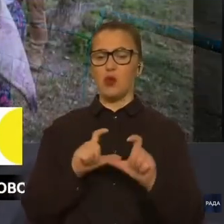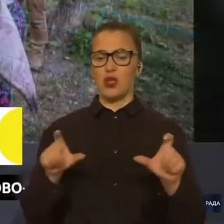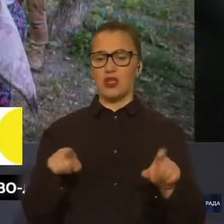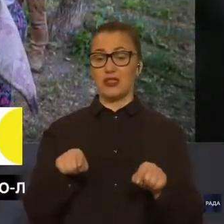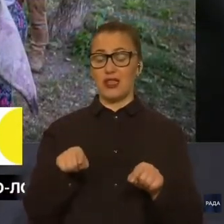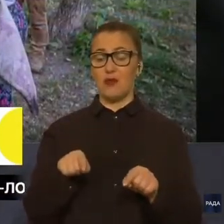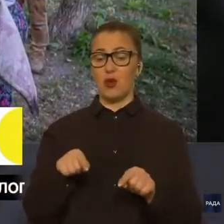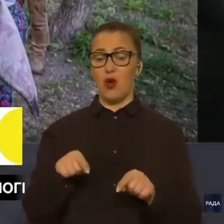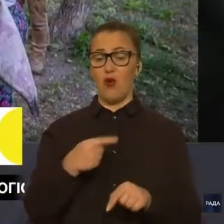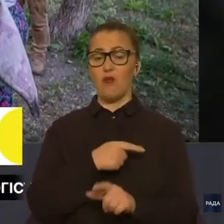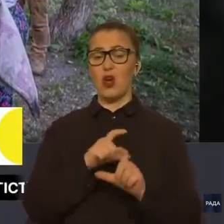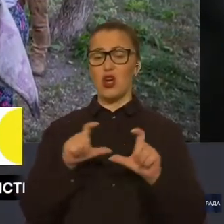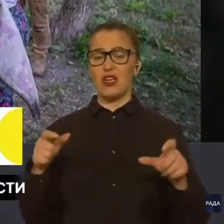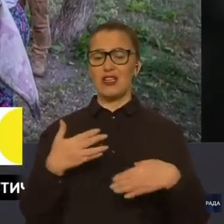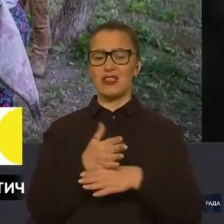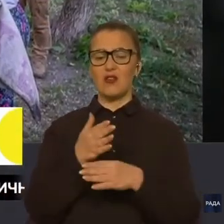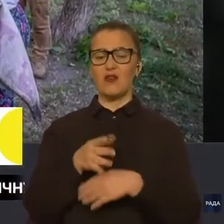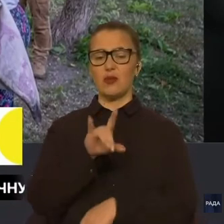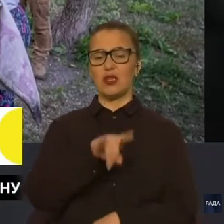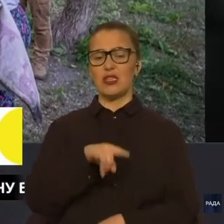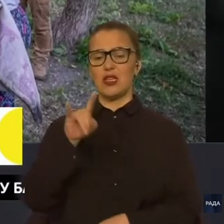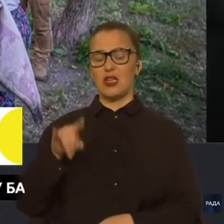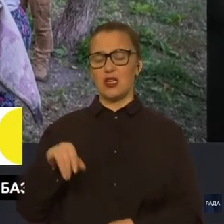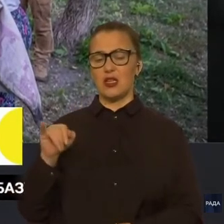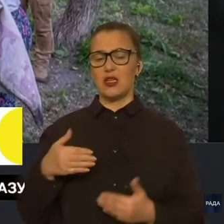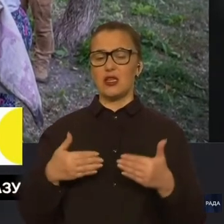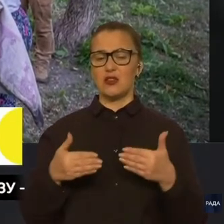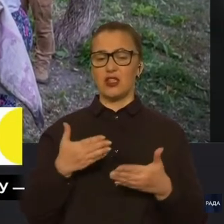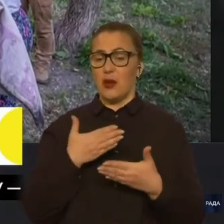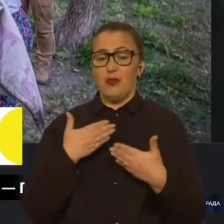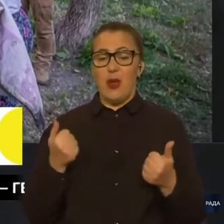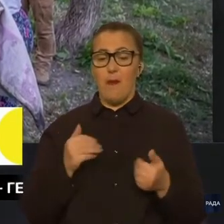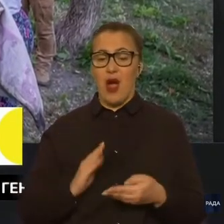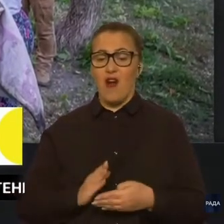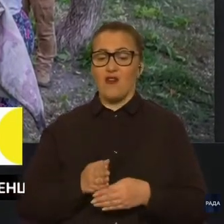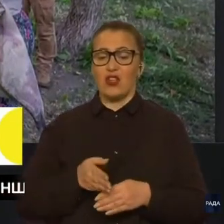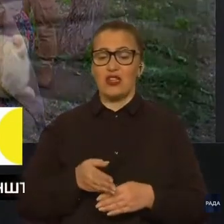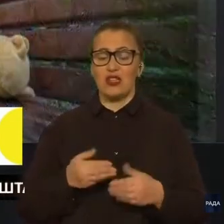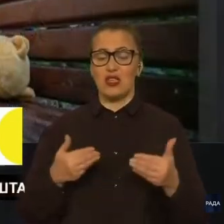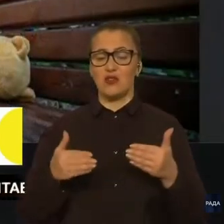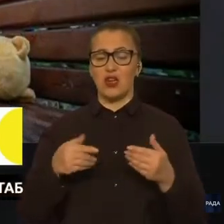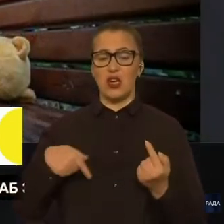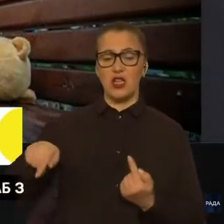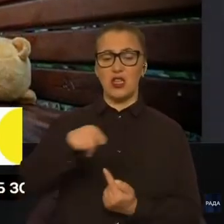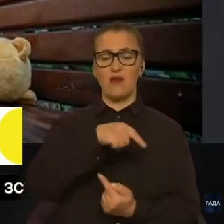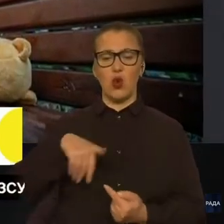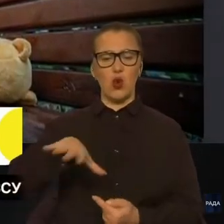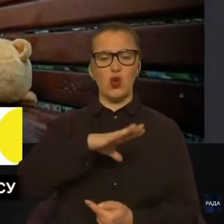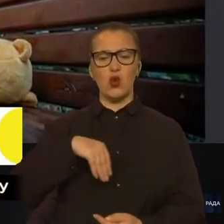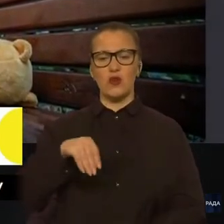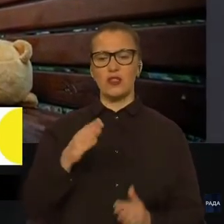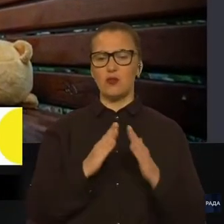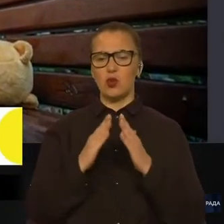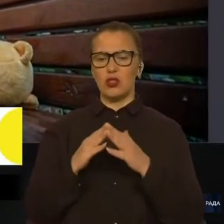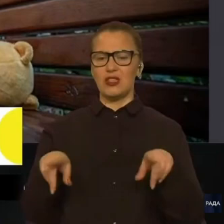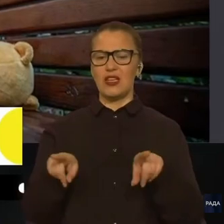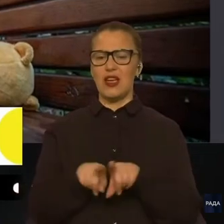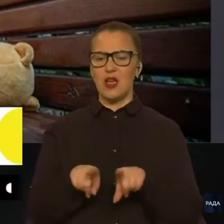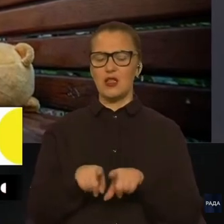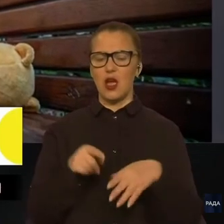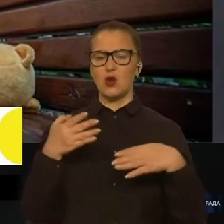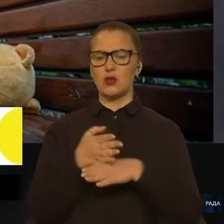поліклініці вибиті всі шипки і двері. Там немає просто вхідних дверей. Навколо у всіх будинках теж вибиті шипки.